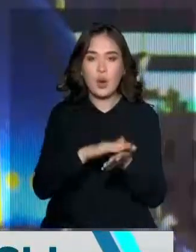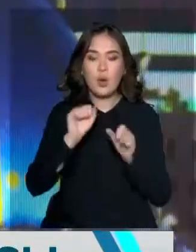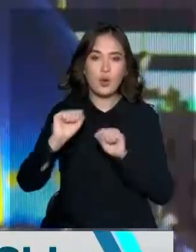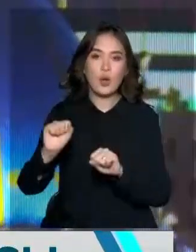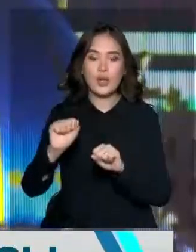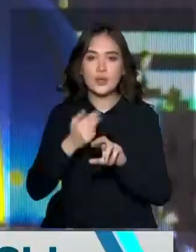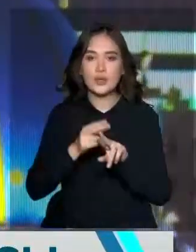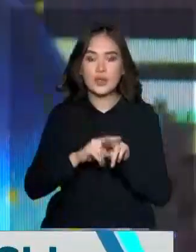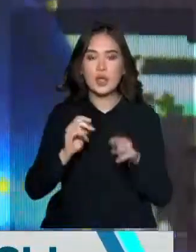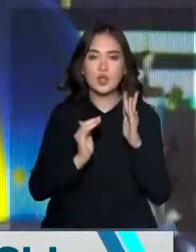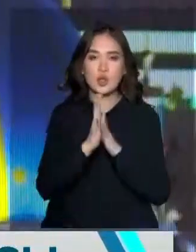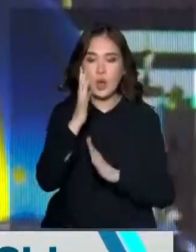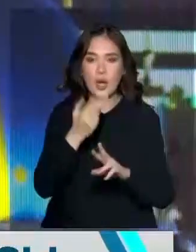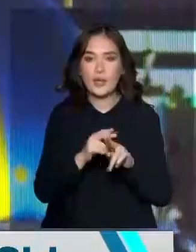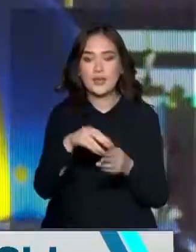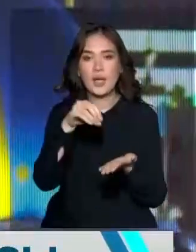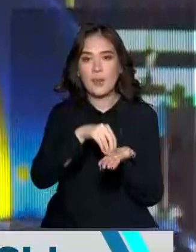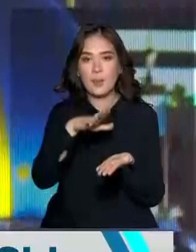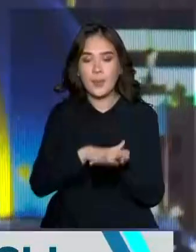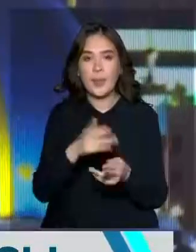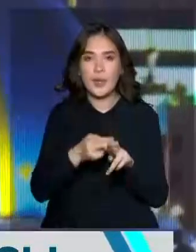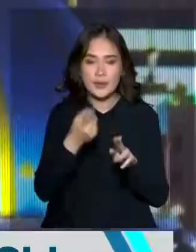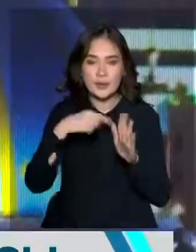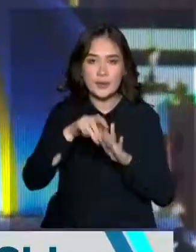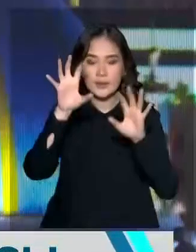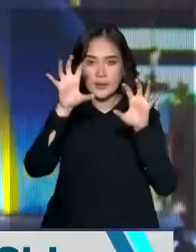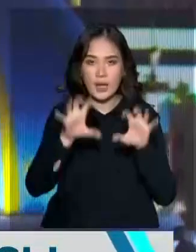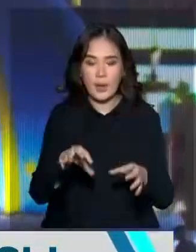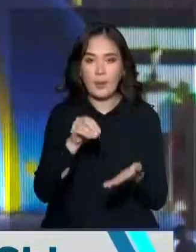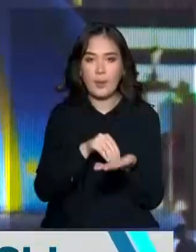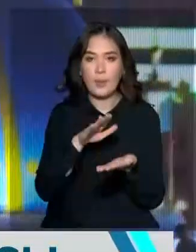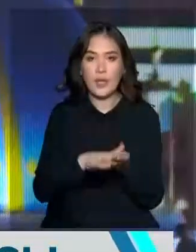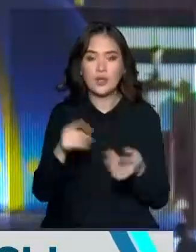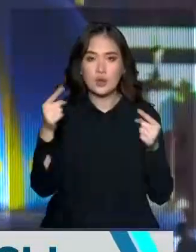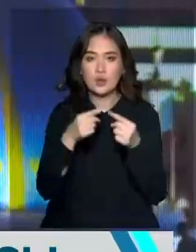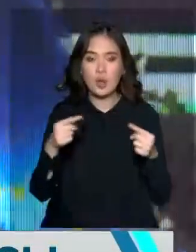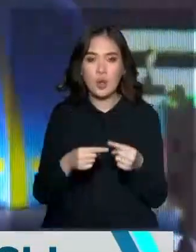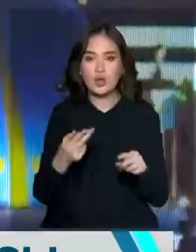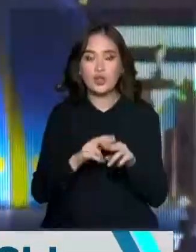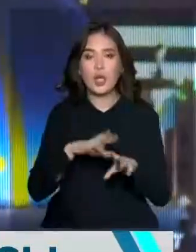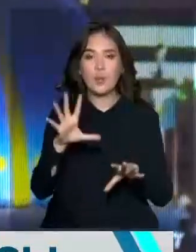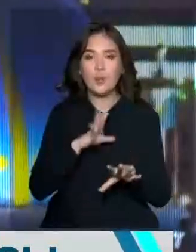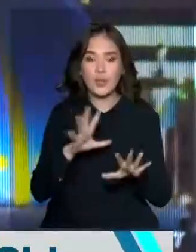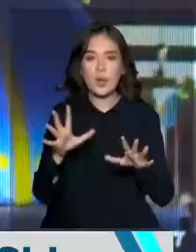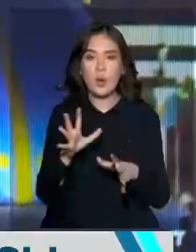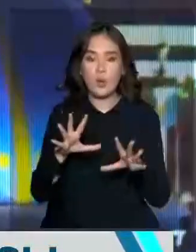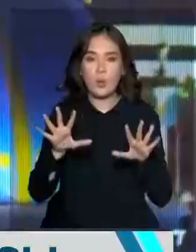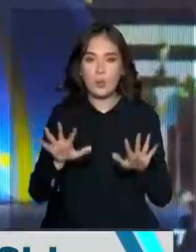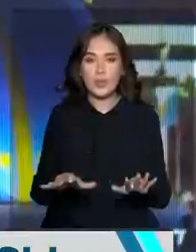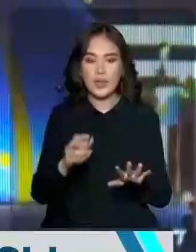қауіпсіктің жоғар денгеде болуы. Онын ішінде осы аңнаманы қантылған нақтырақ кенірек әттің бұлзоқ. Дүне бұл осы